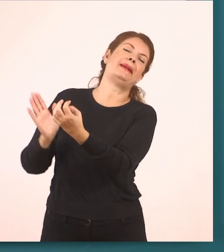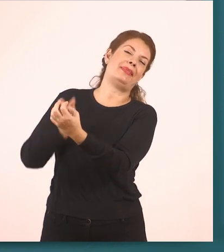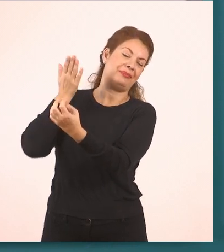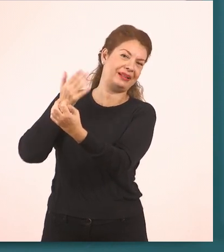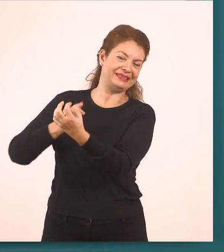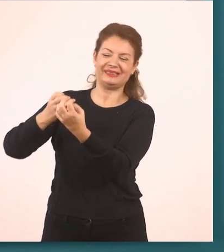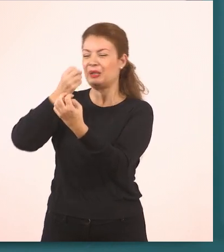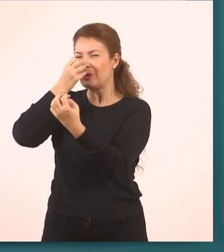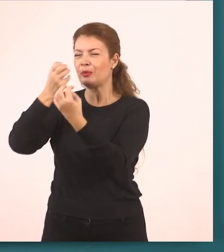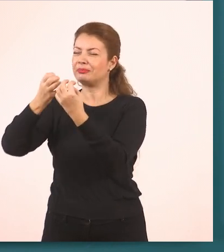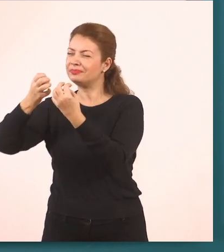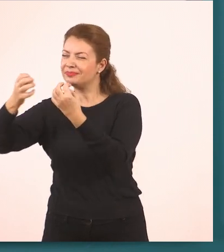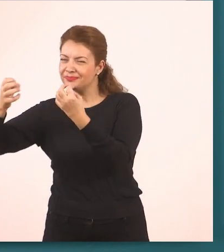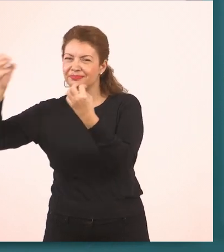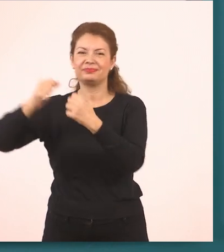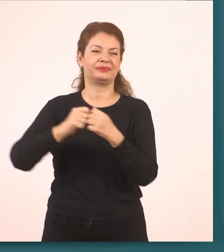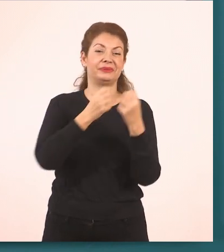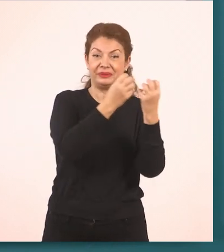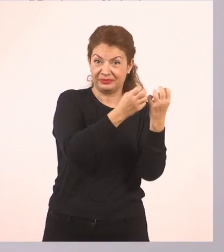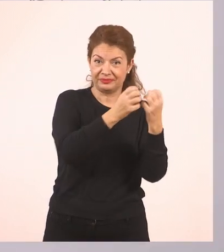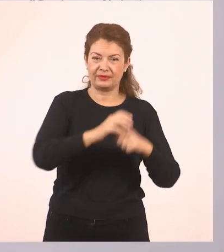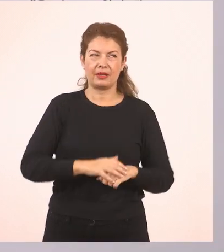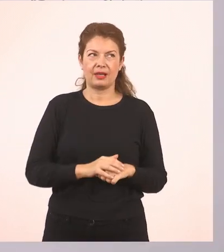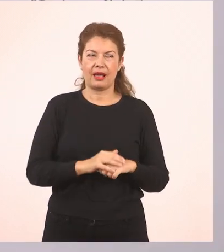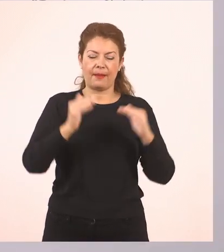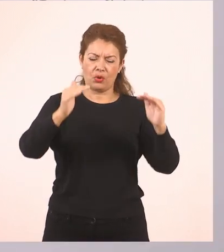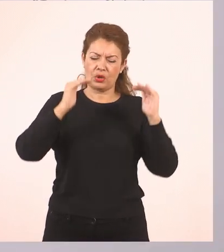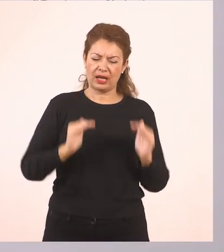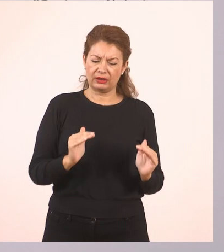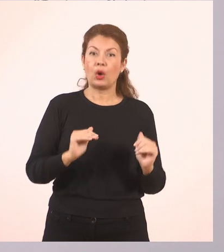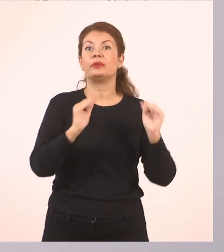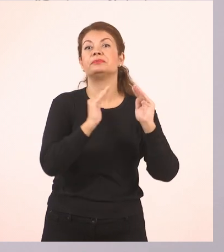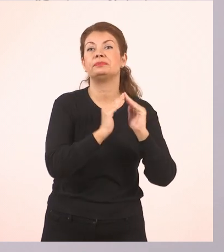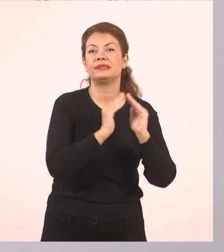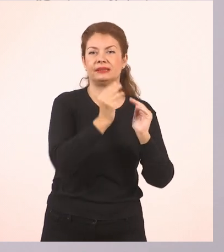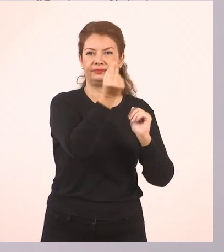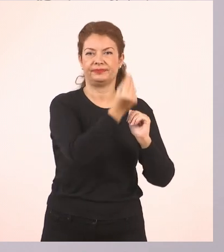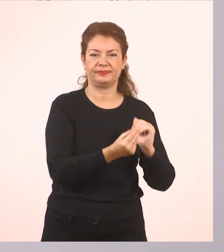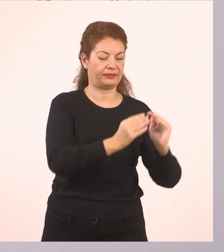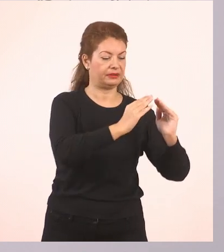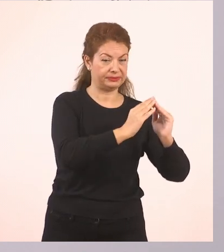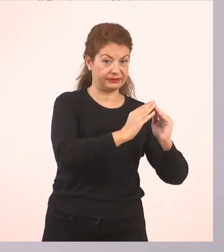Ωραία! Και θα ολοκληρώσω με σπιτάκια. Ναι!